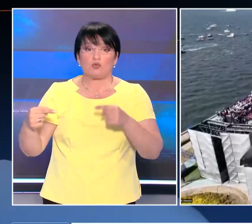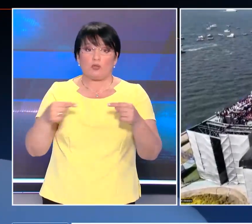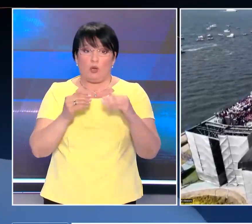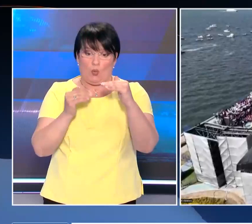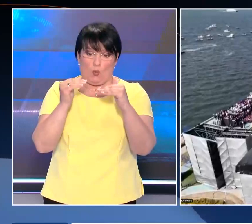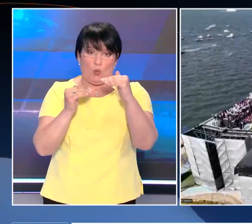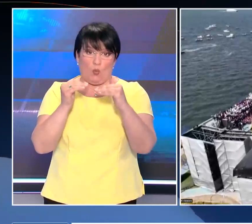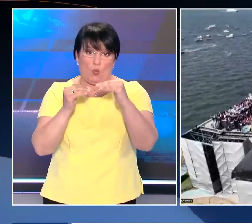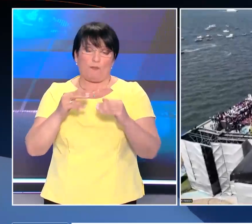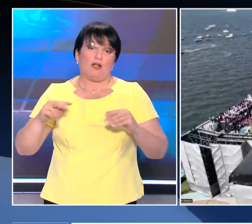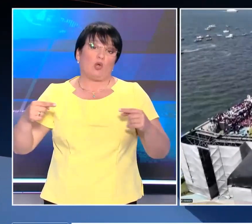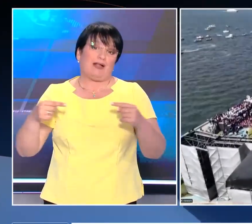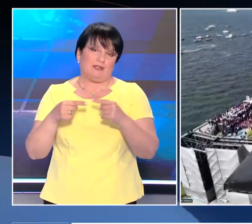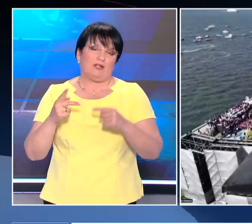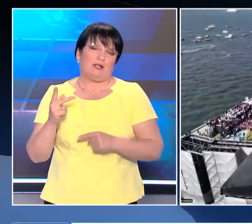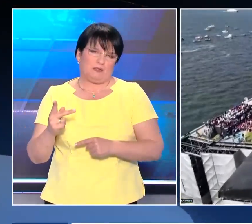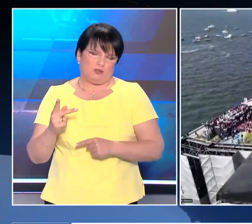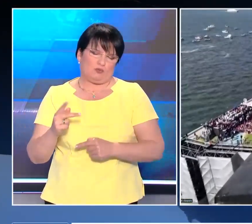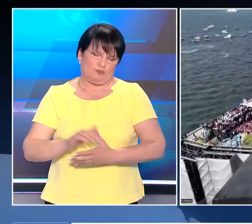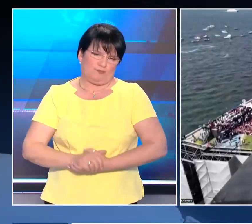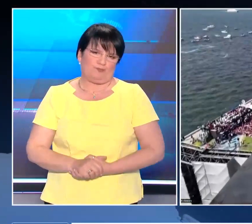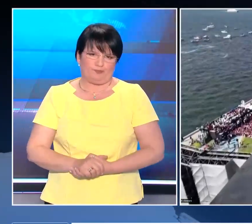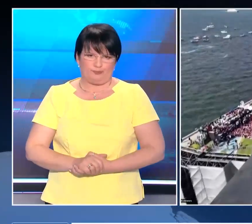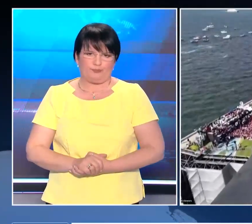στήθος με τον αντίπαλό του Κεμαλ Κιλιτστάρογλου.